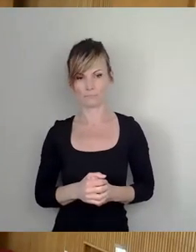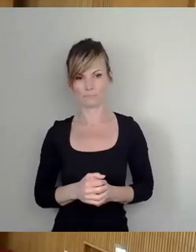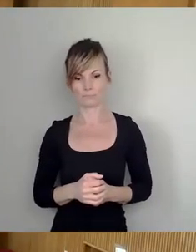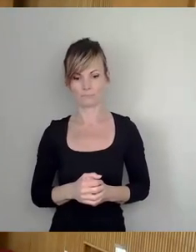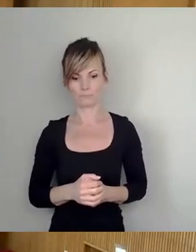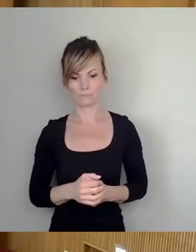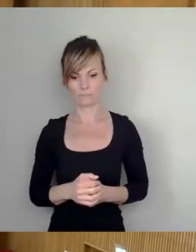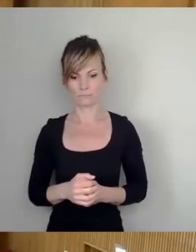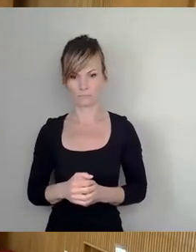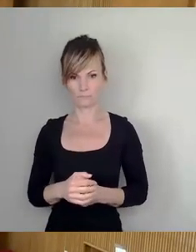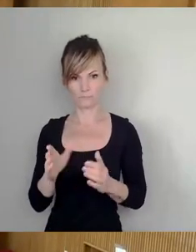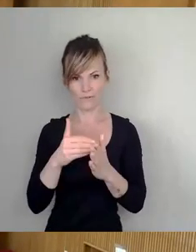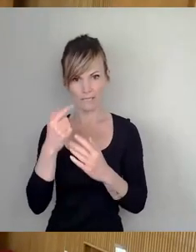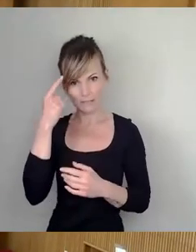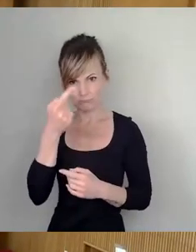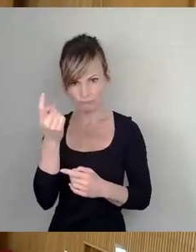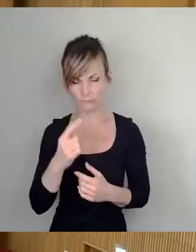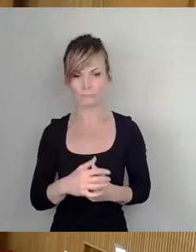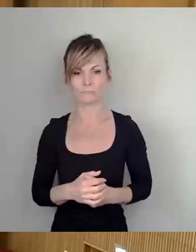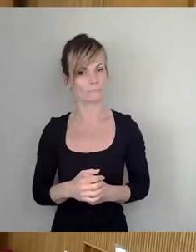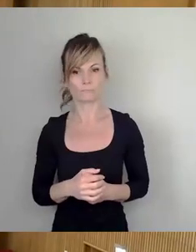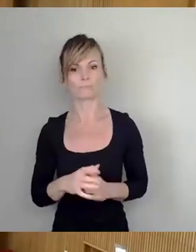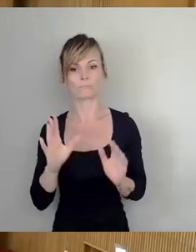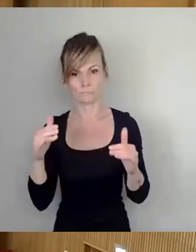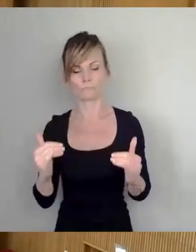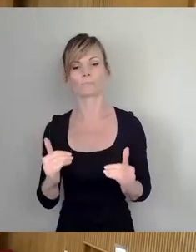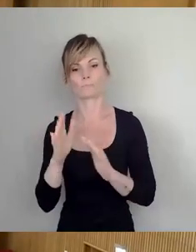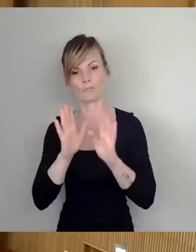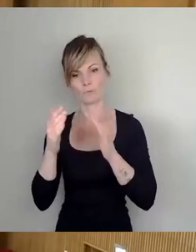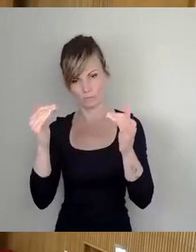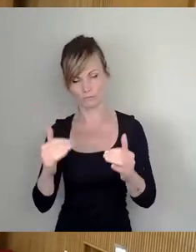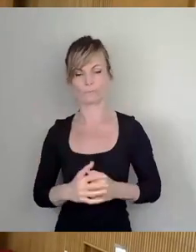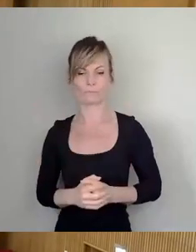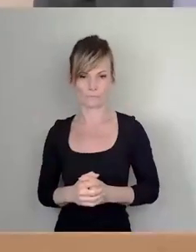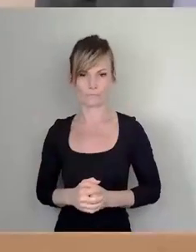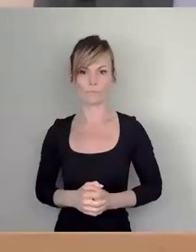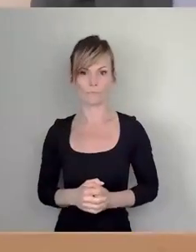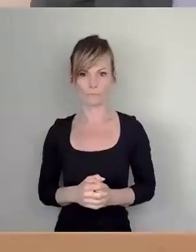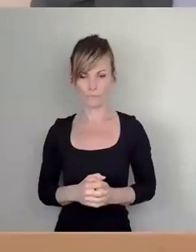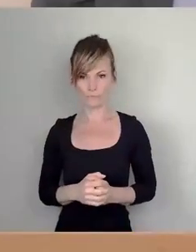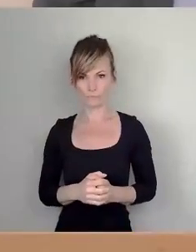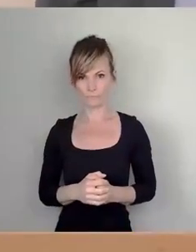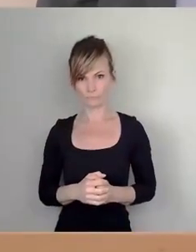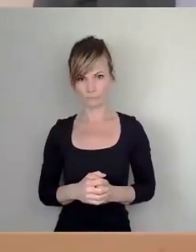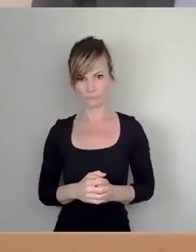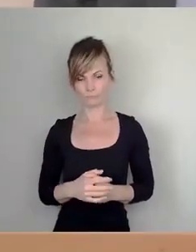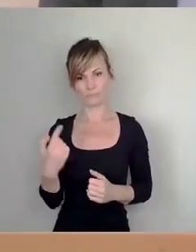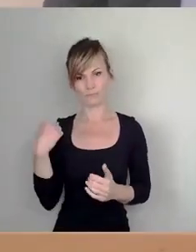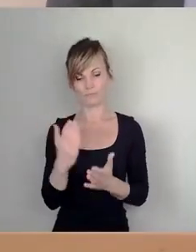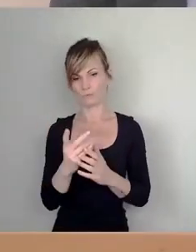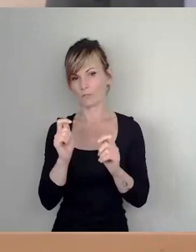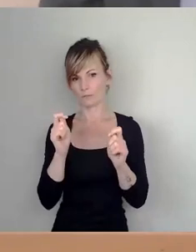Weitere Anregungen? Dann gehen wir mal ins Abstimmungsverhalten. Wie beantragt wurden wir erst einmal die